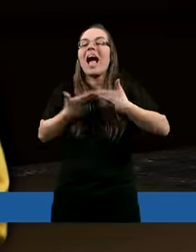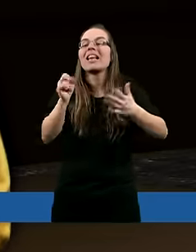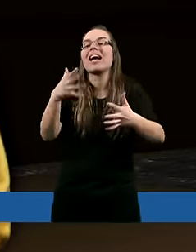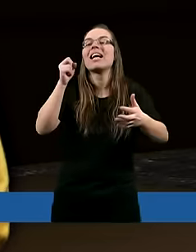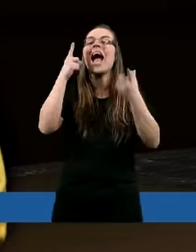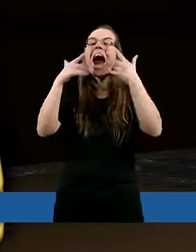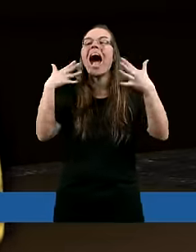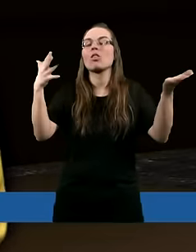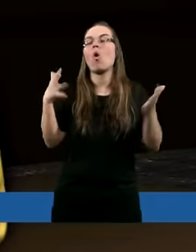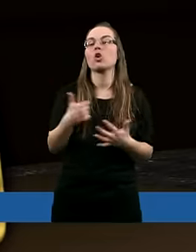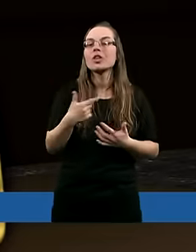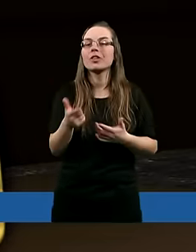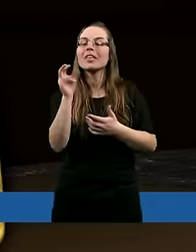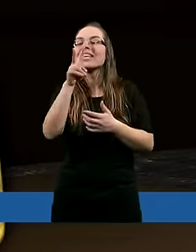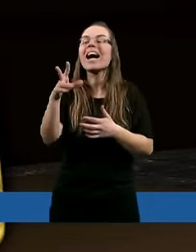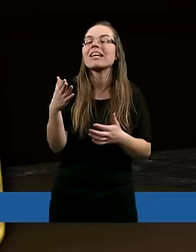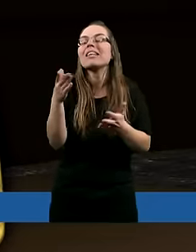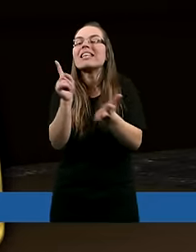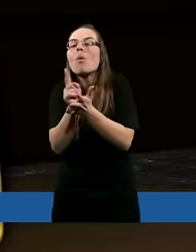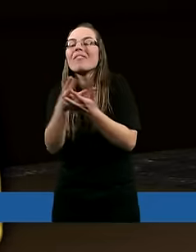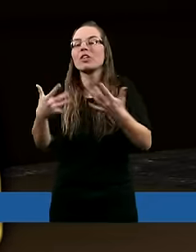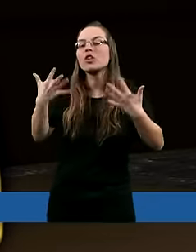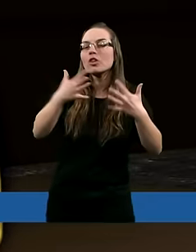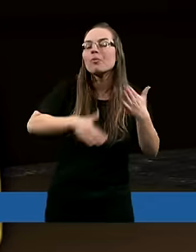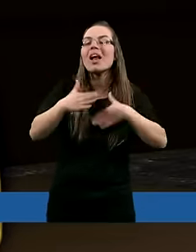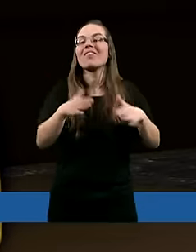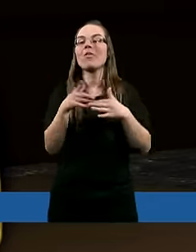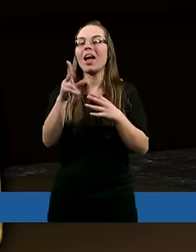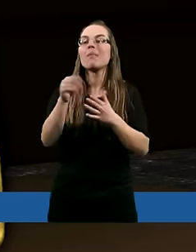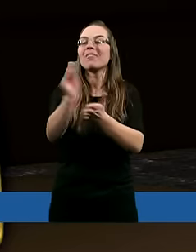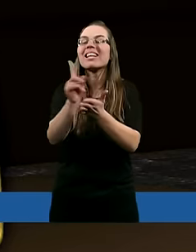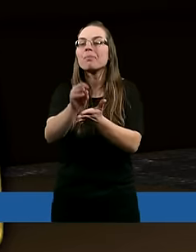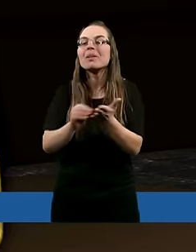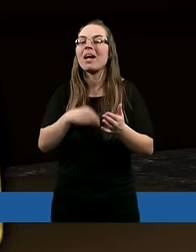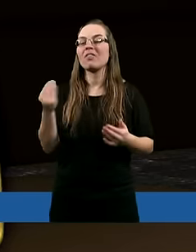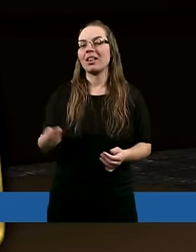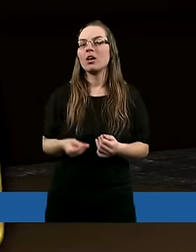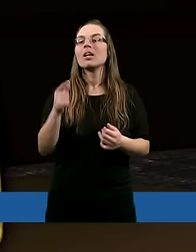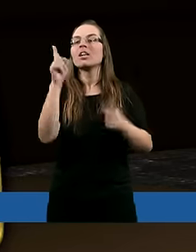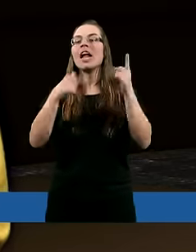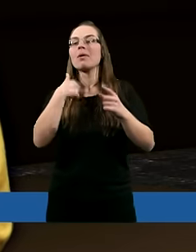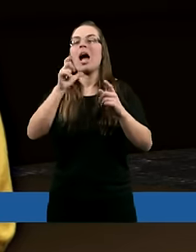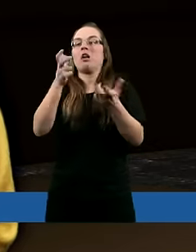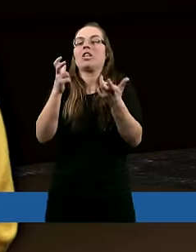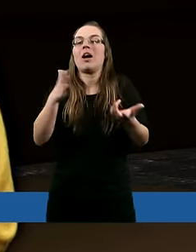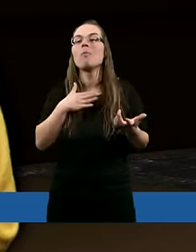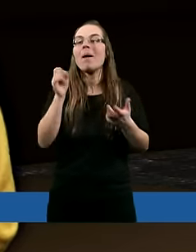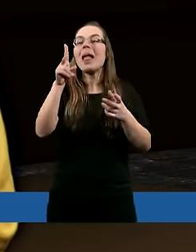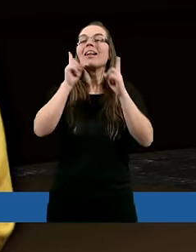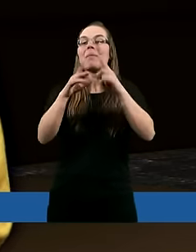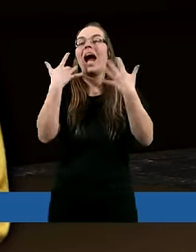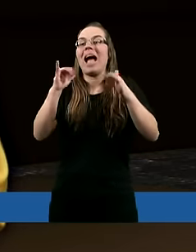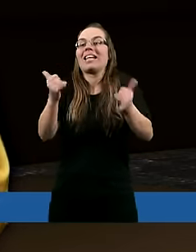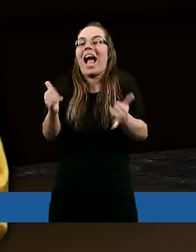typowo wypywającej z Pisma Świętego. Ja się bardzo często zastanawiam, jak ja mam się radować tak po